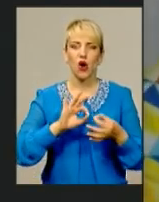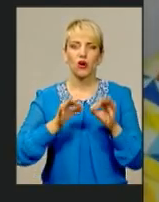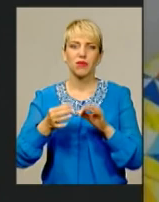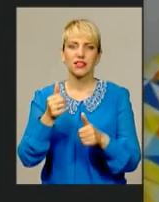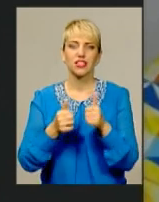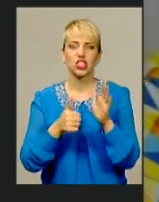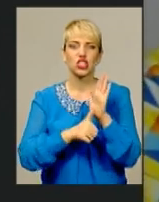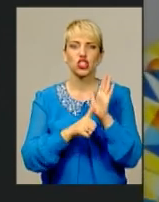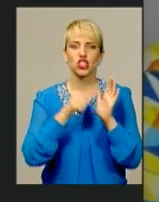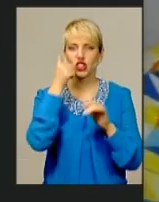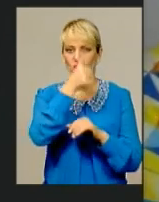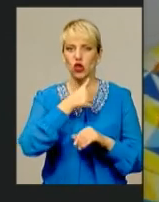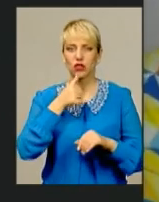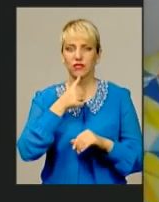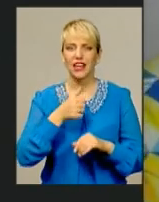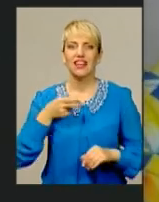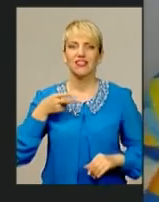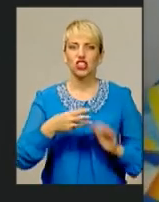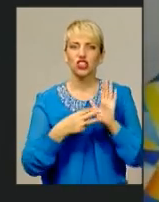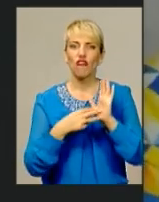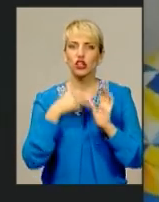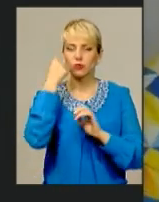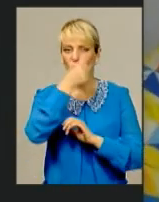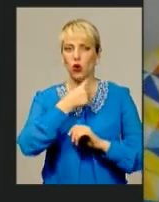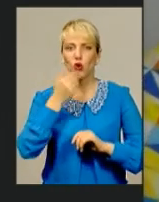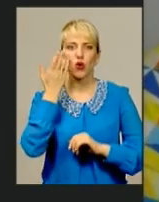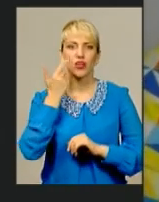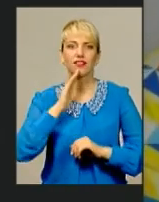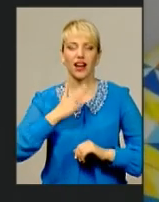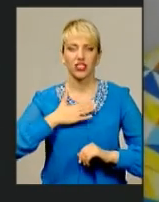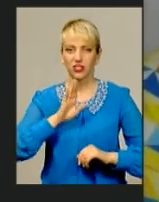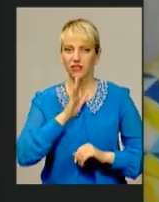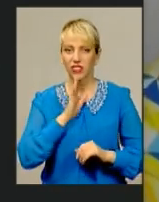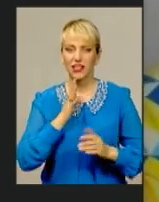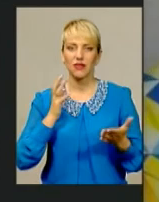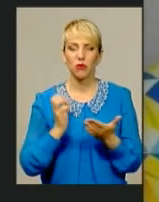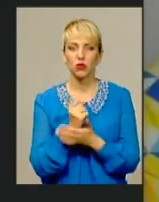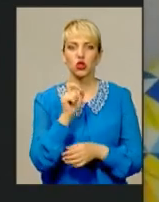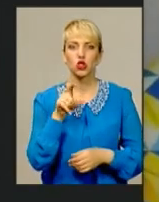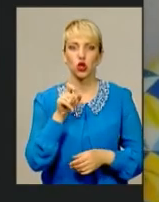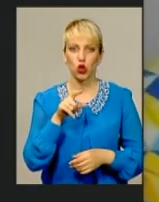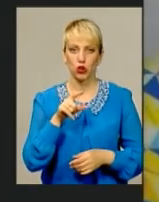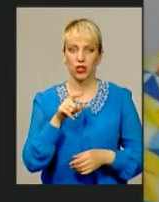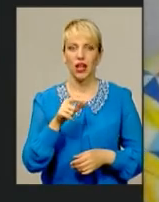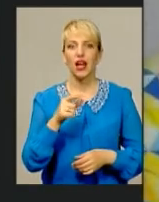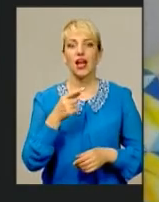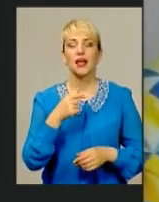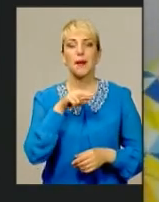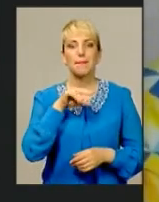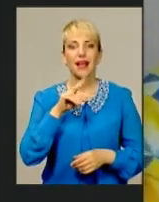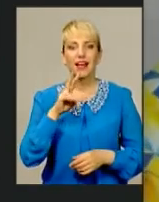Олімпіаду я мріяла з 2008 року, коли наші дівчата взяли золото в Пекіні. Я мріяла бути тут. Ось.